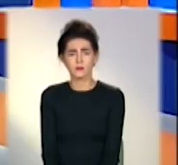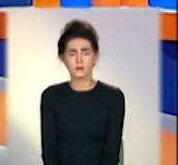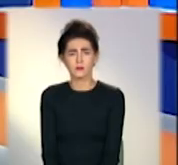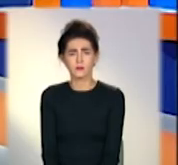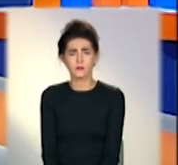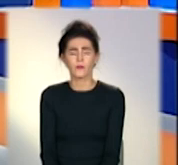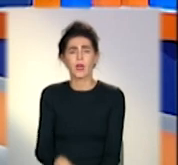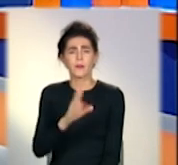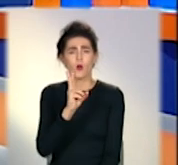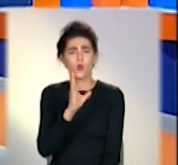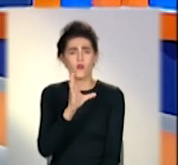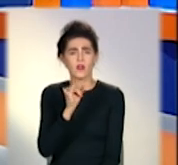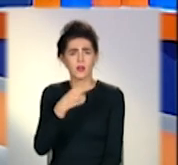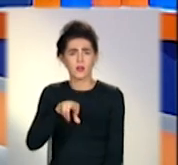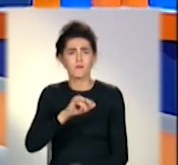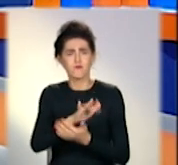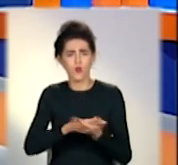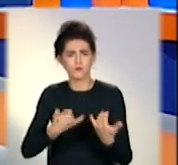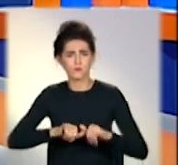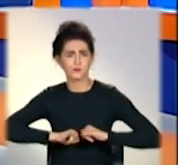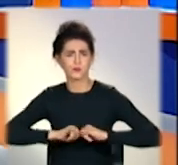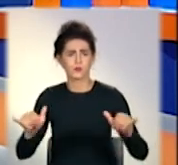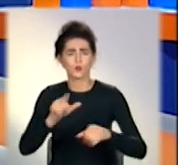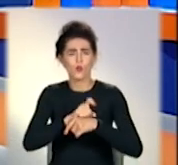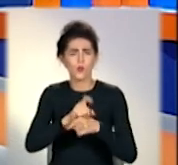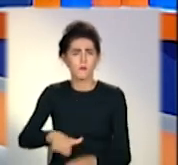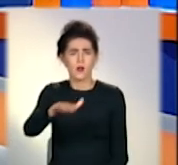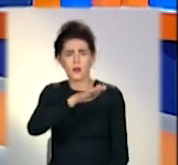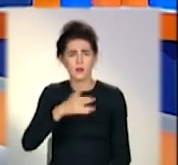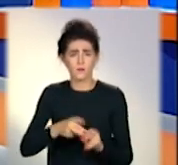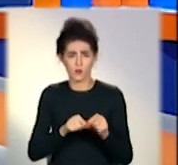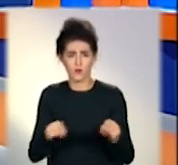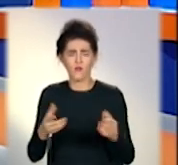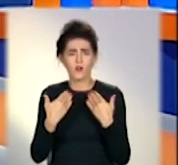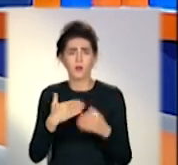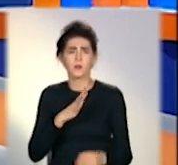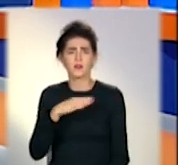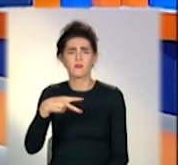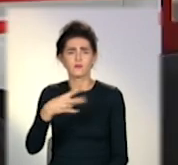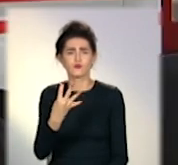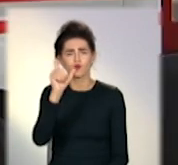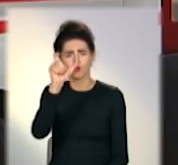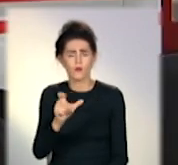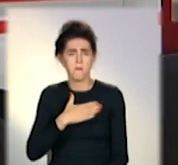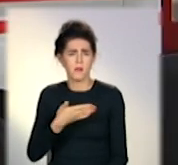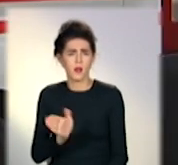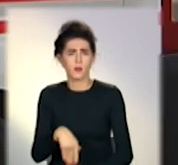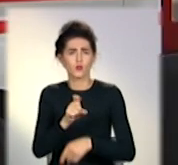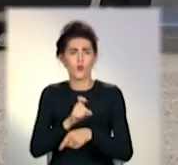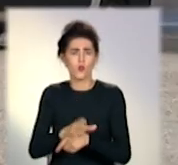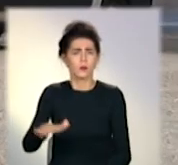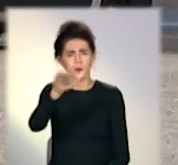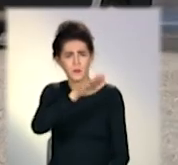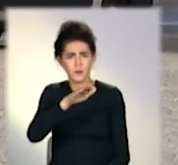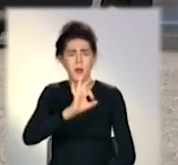Ковід продовжує лютувати на Донбасі. За вихідні недуга забрала життя 24 жителів Донеччини, а